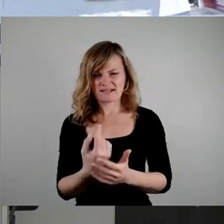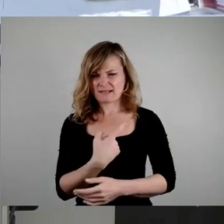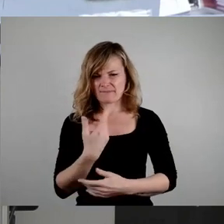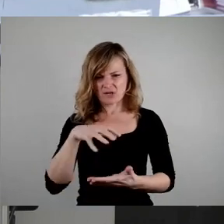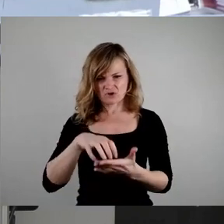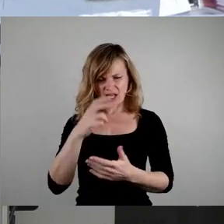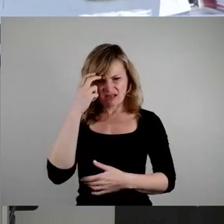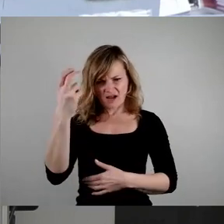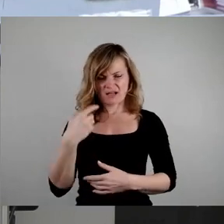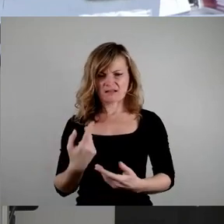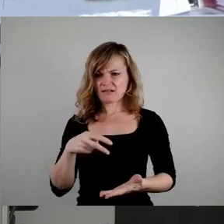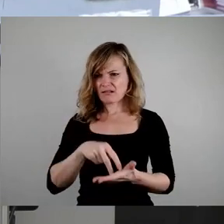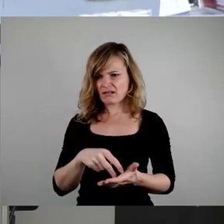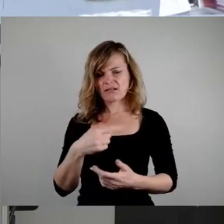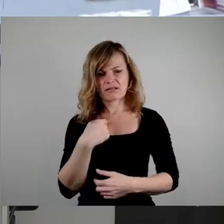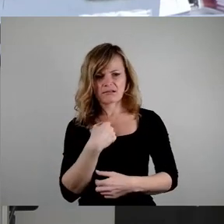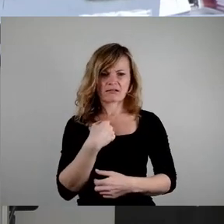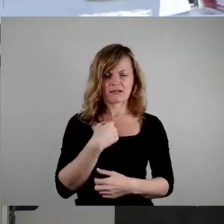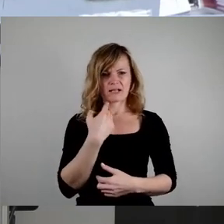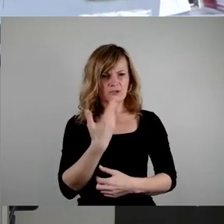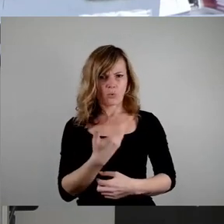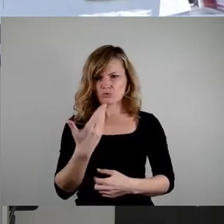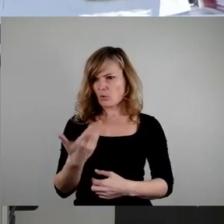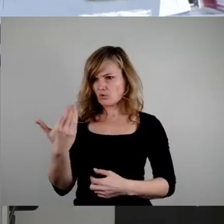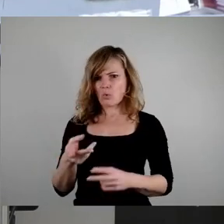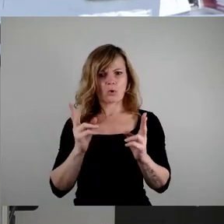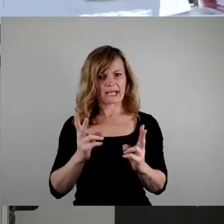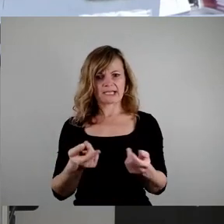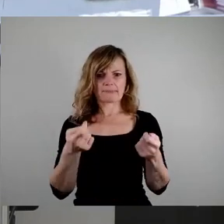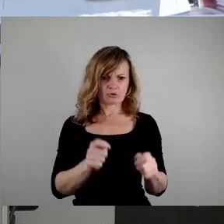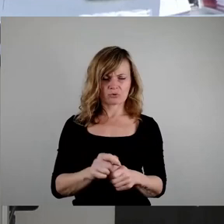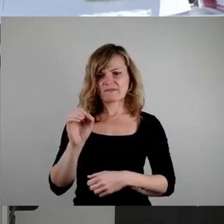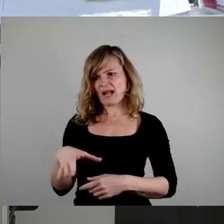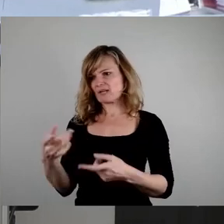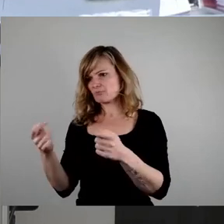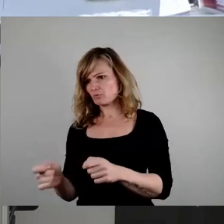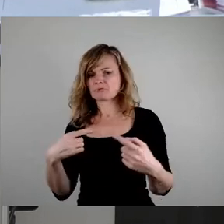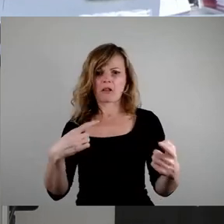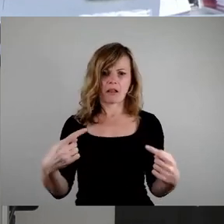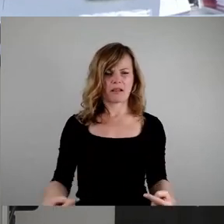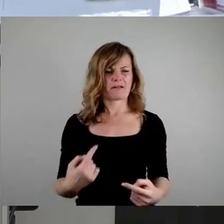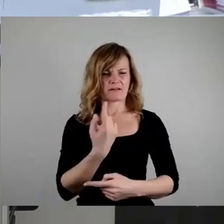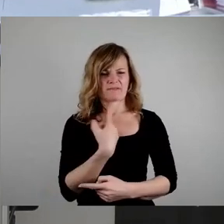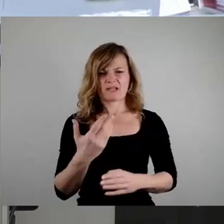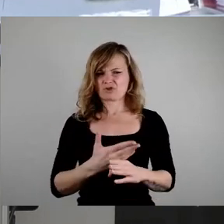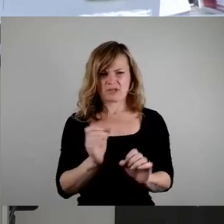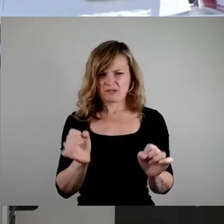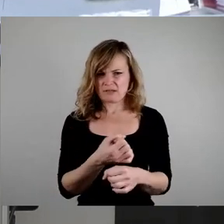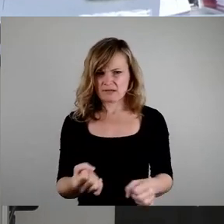und Haltungsnoten für richtige Beschlüsse und falsche Beschlüsse der Stadtbezirke aussprechen. Ich finde,